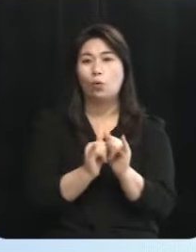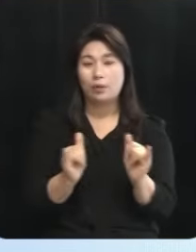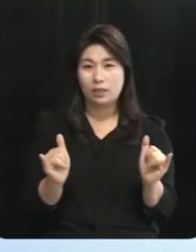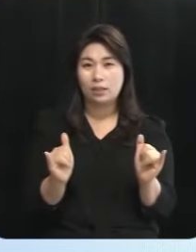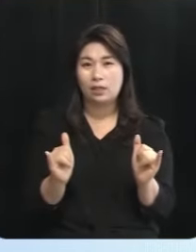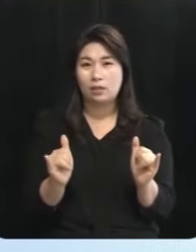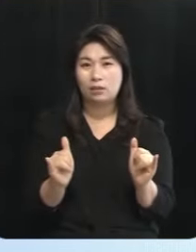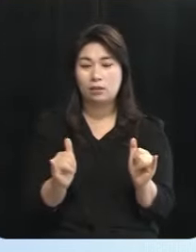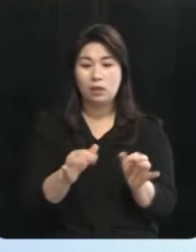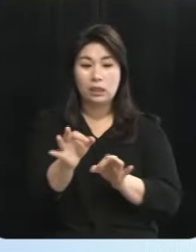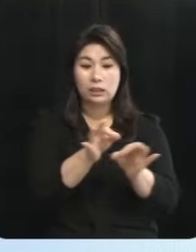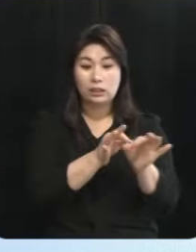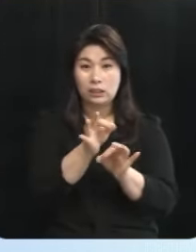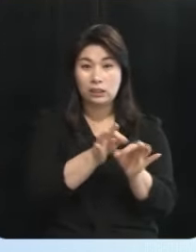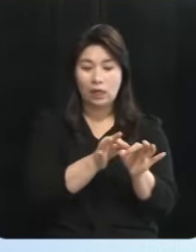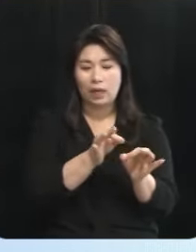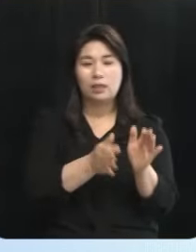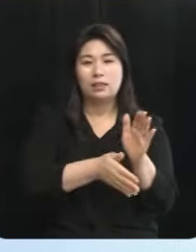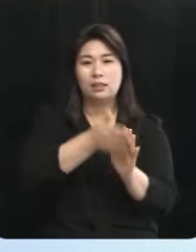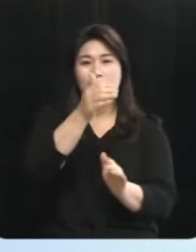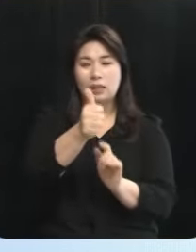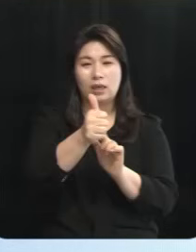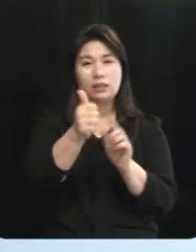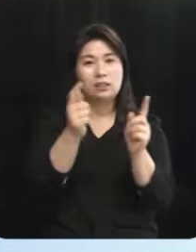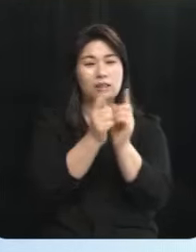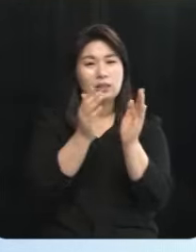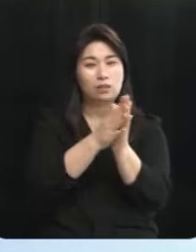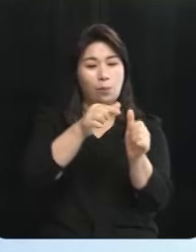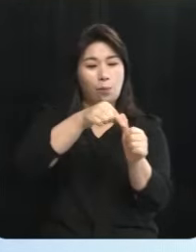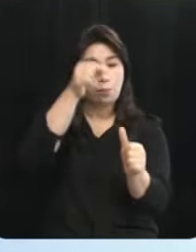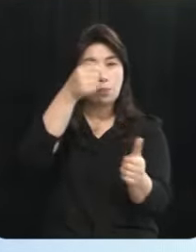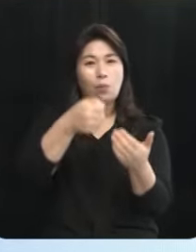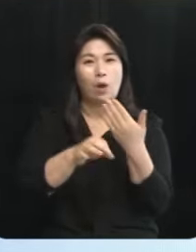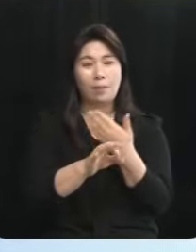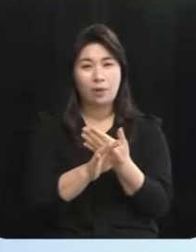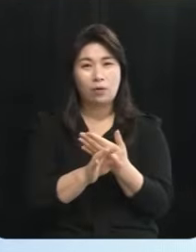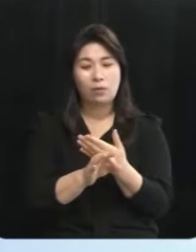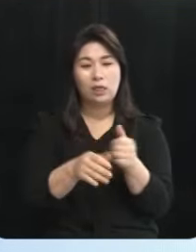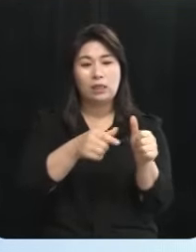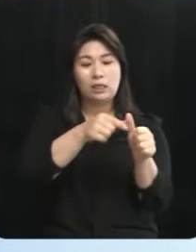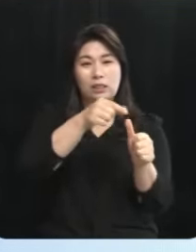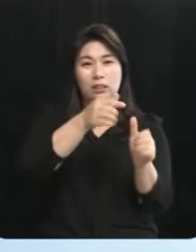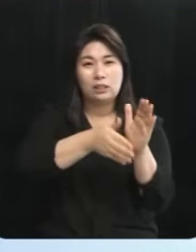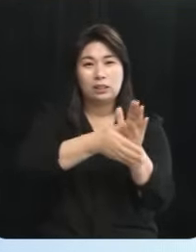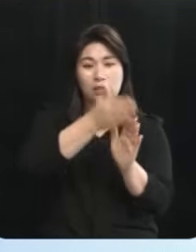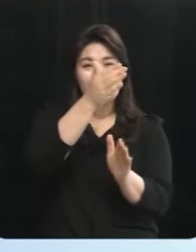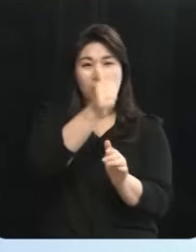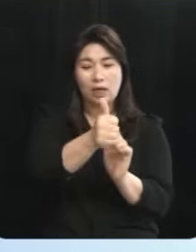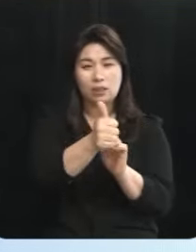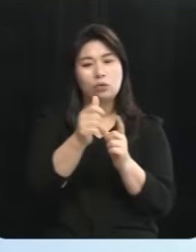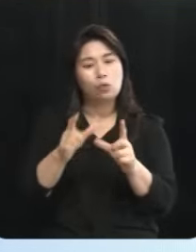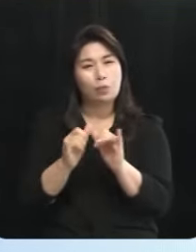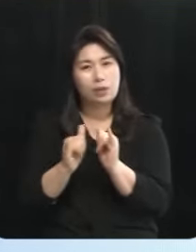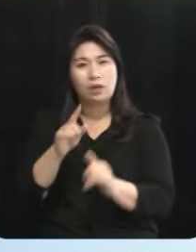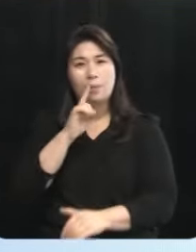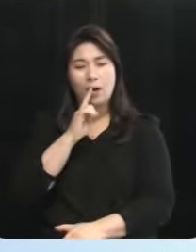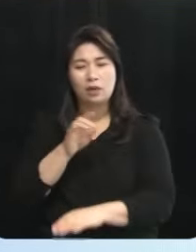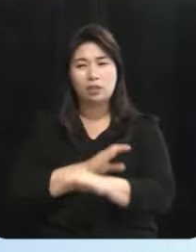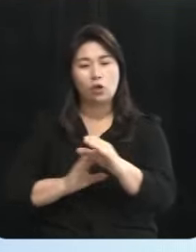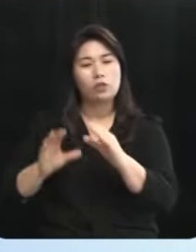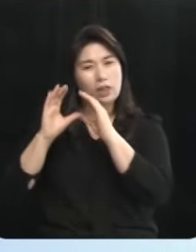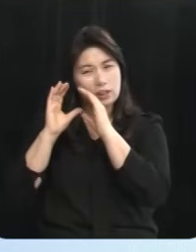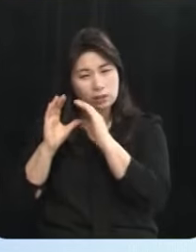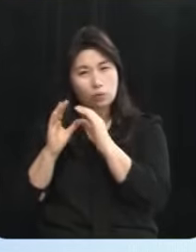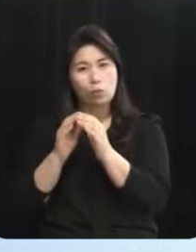시장을 직접 선출하신다면 시장은 도민들의 의견을 조금 더 귀담아 듣고 보다 나은